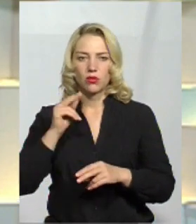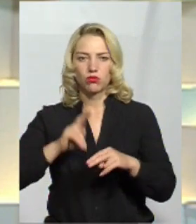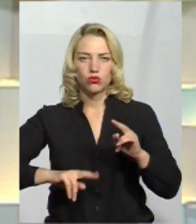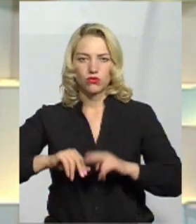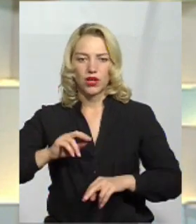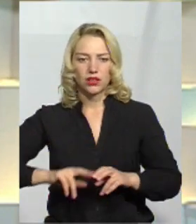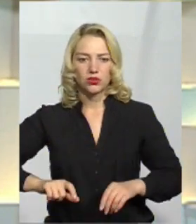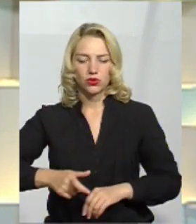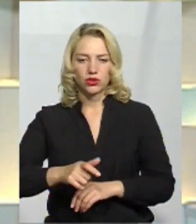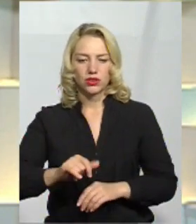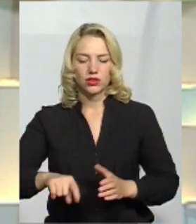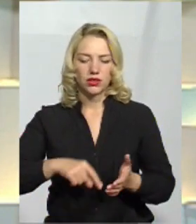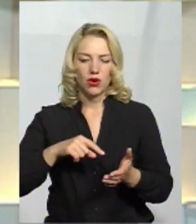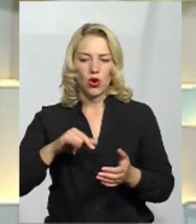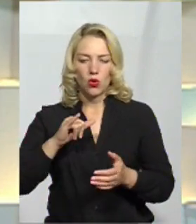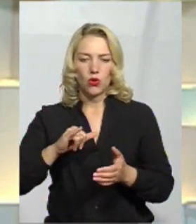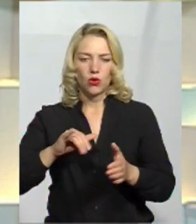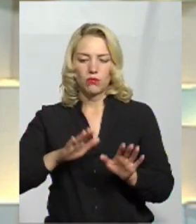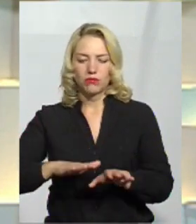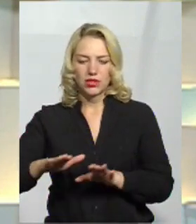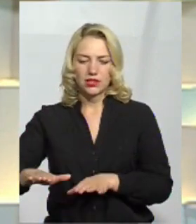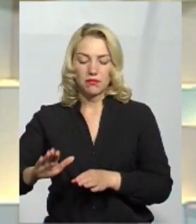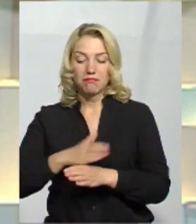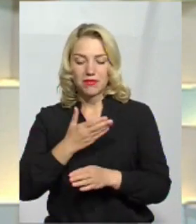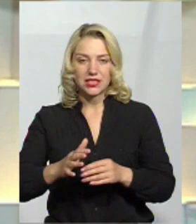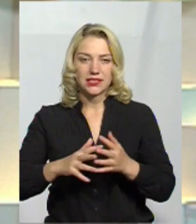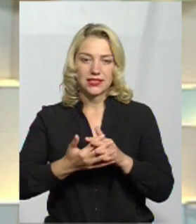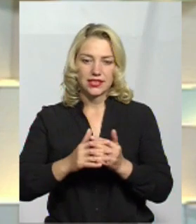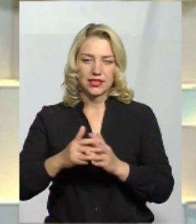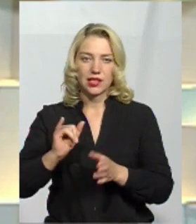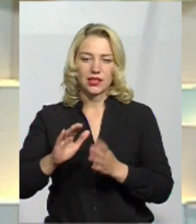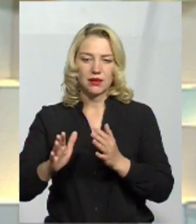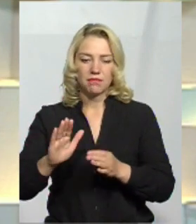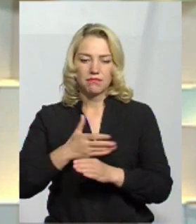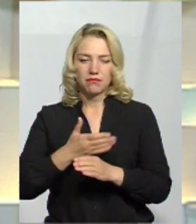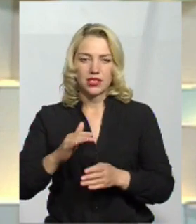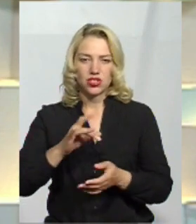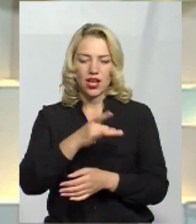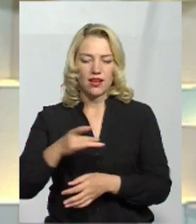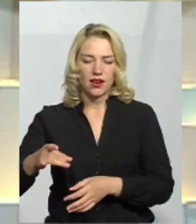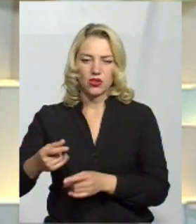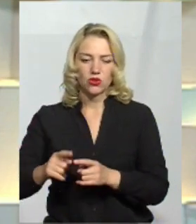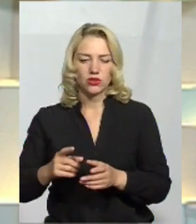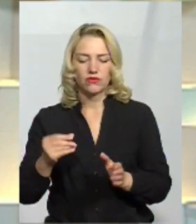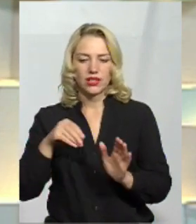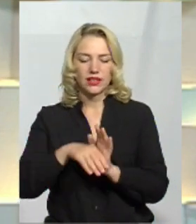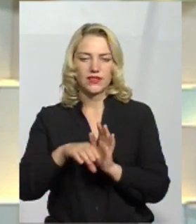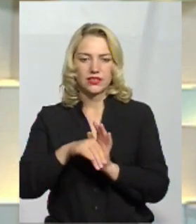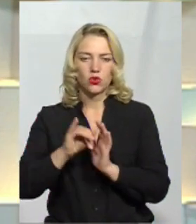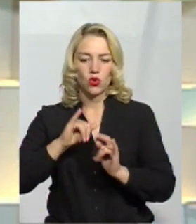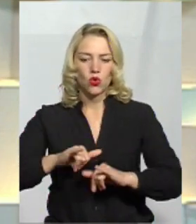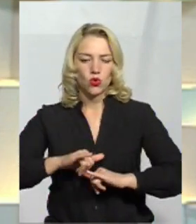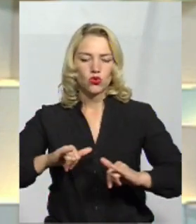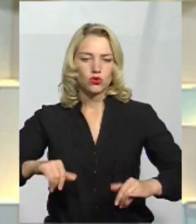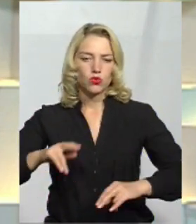будування доріг міжсільських, міжрайонних, не тільки центральних, вкладання інвестицій в розбудову нашого округу.